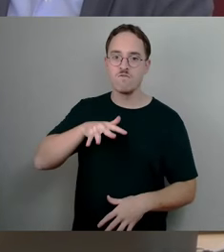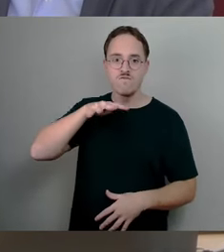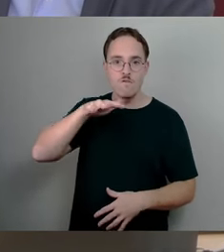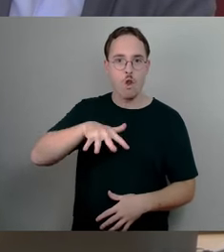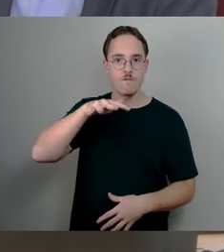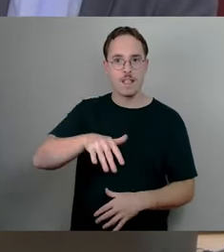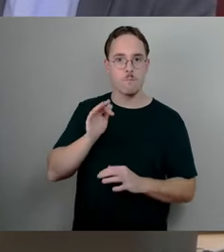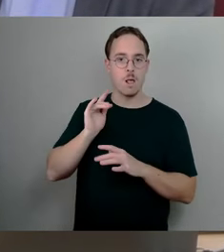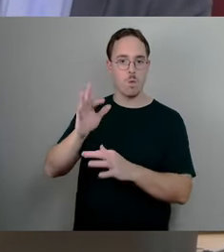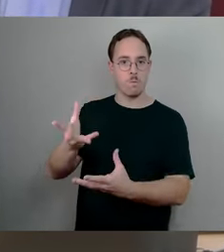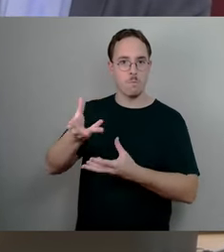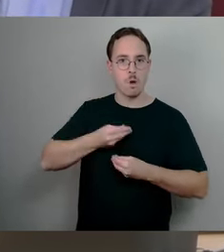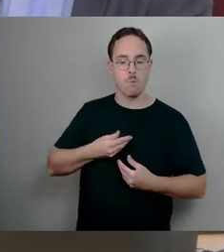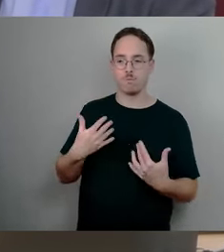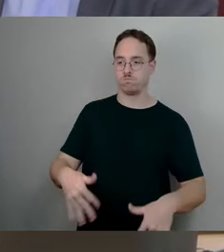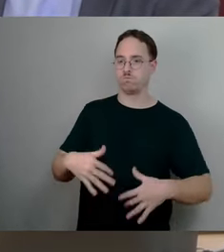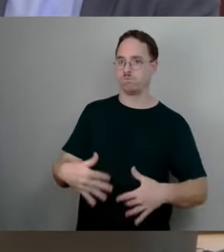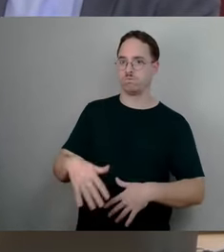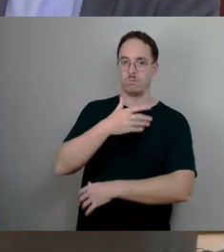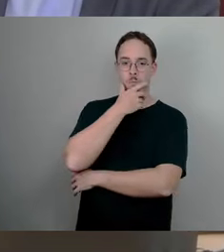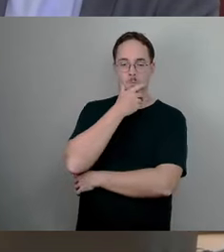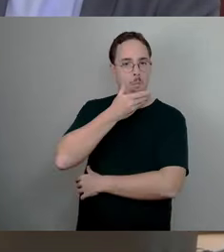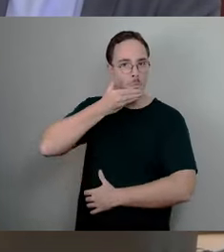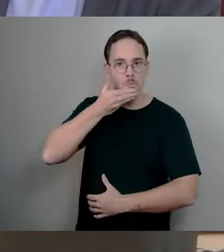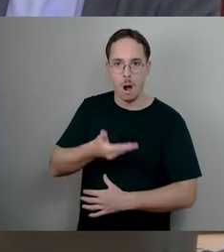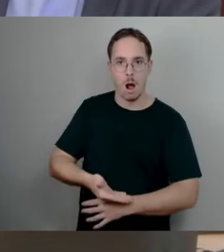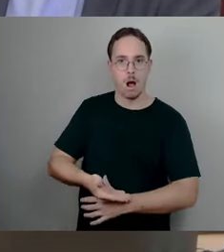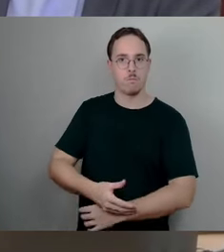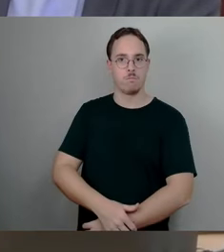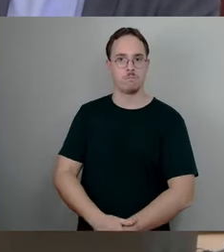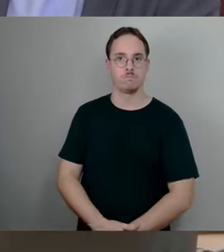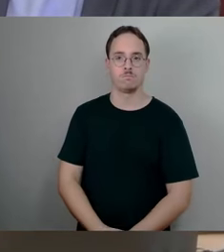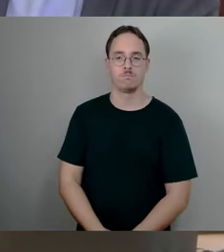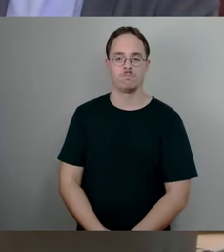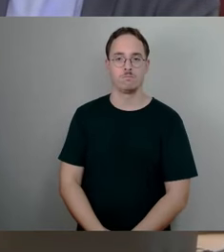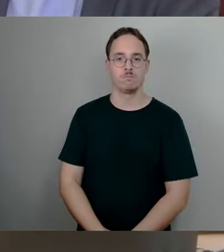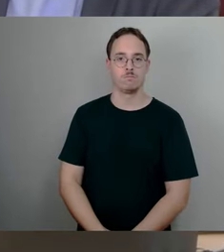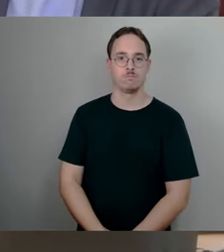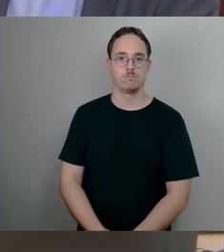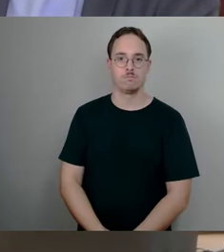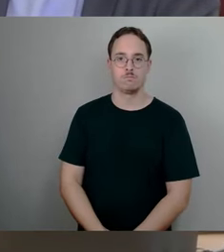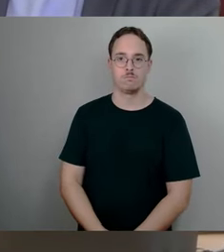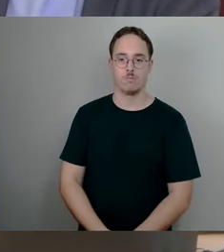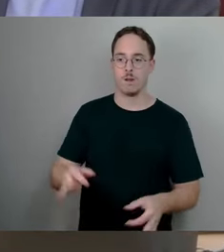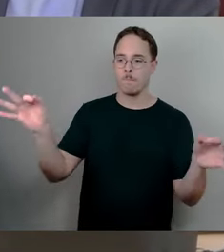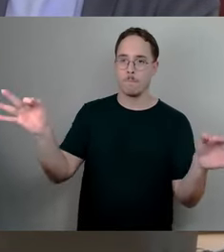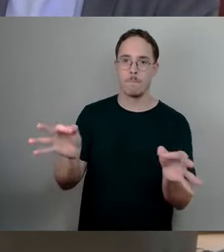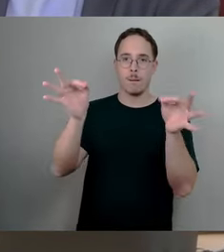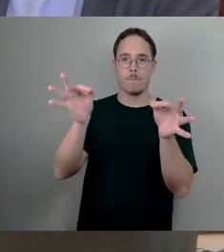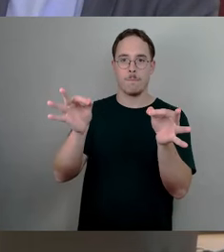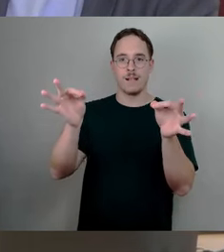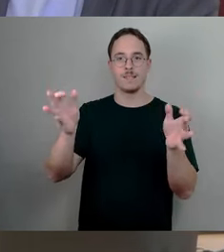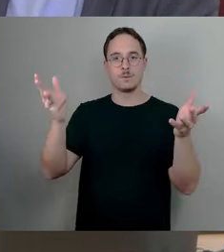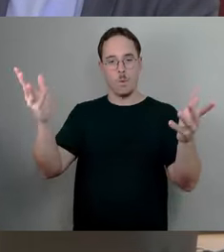eine Förderung in Aussicht gestellt, wo normalerweise überall die Champagnerkurken knallen müssten von 15 Millionen